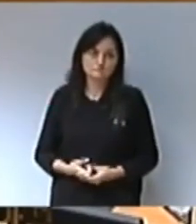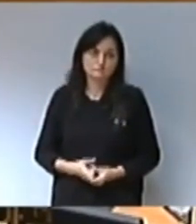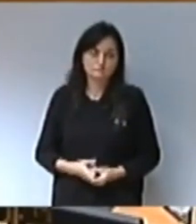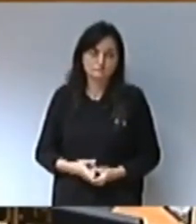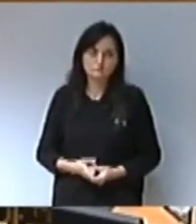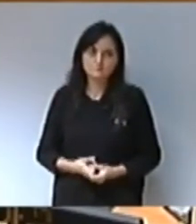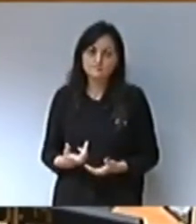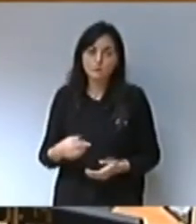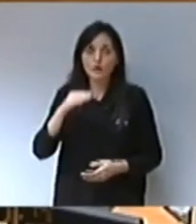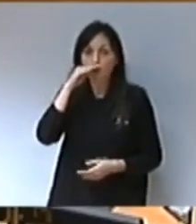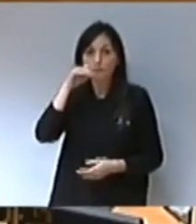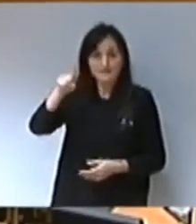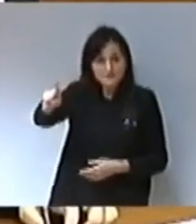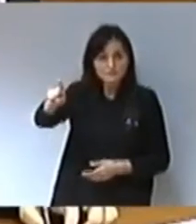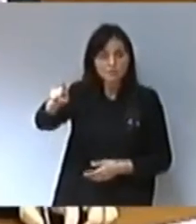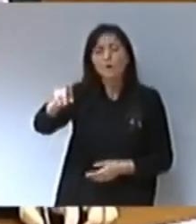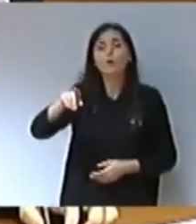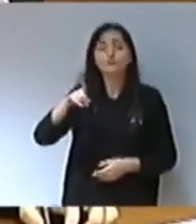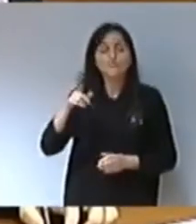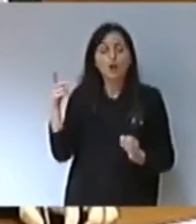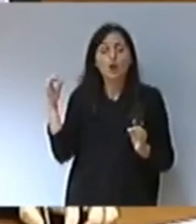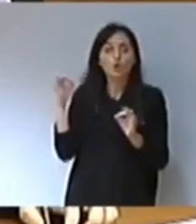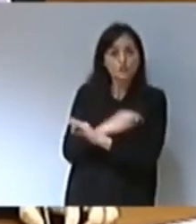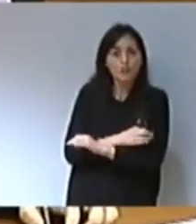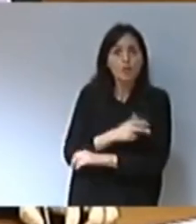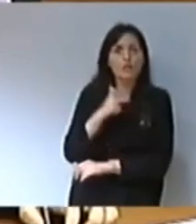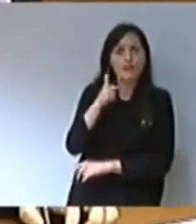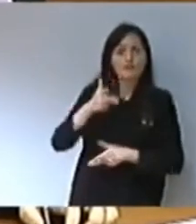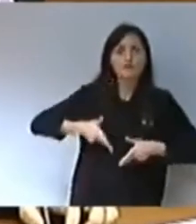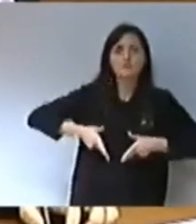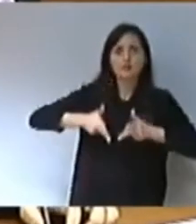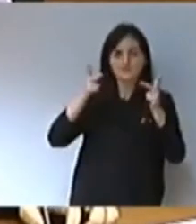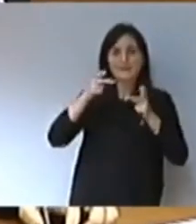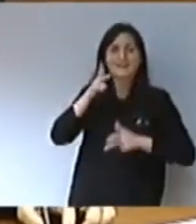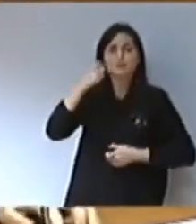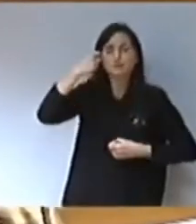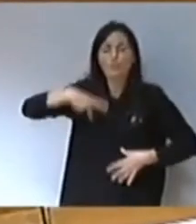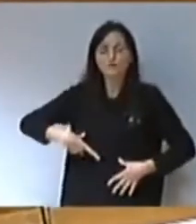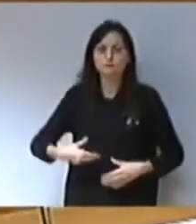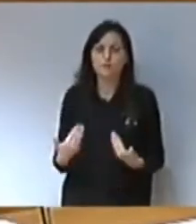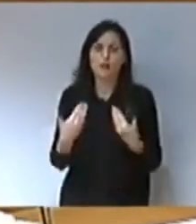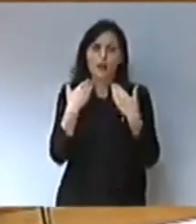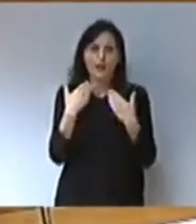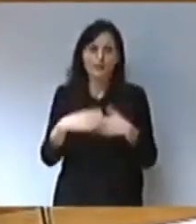Perquè el feixisme és el contrari als drets a les llibertats i als drets humans. Gràcies.